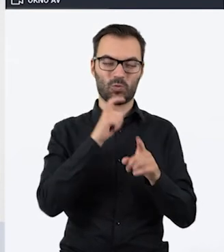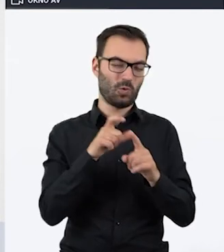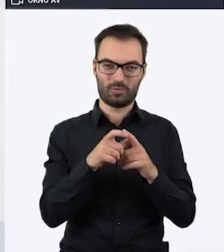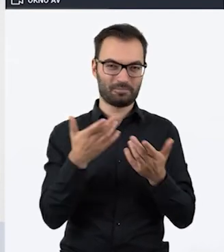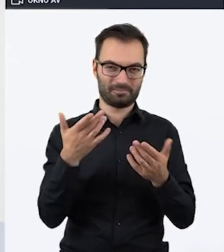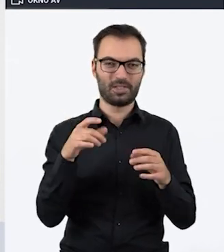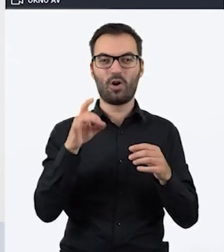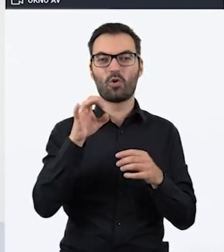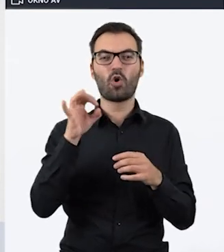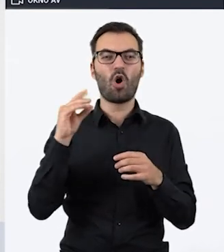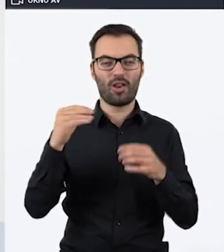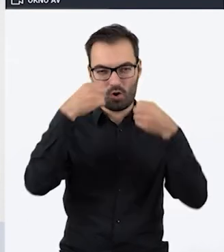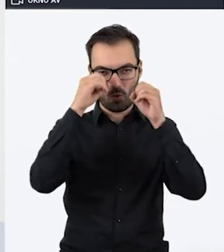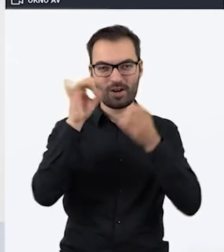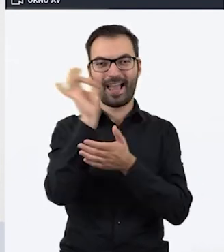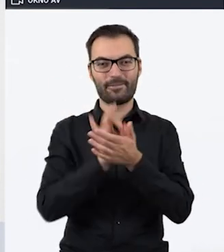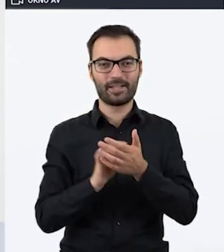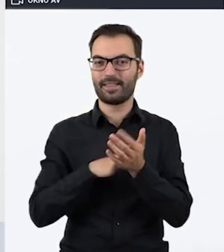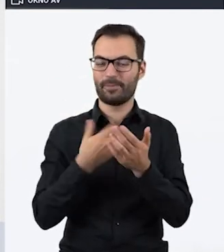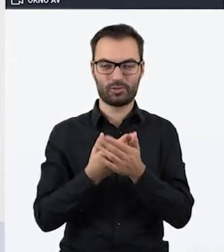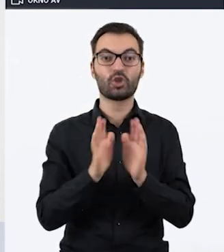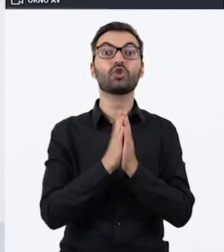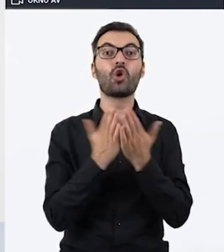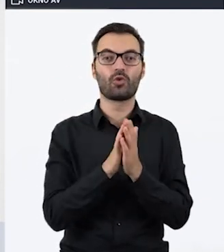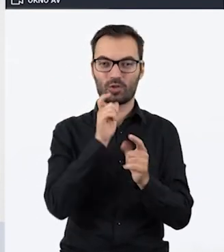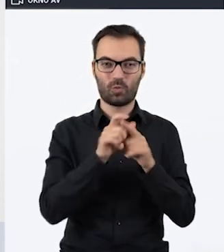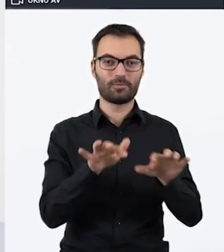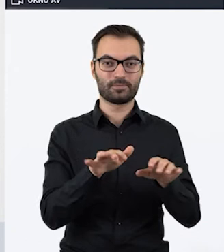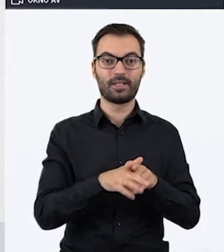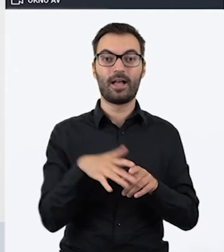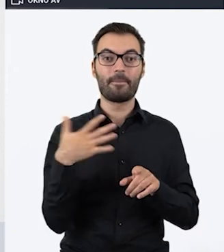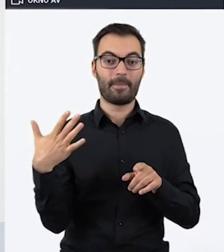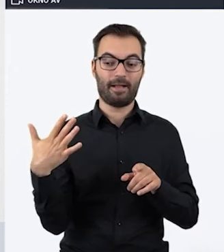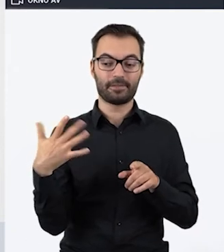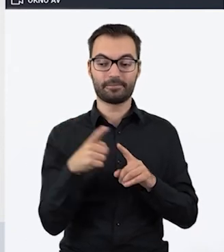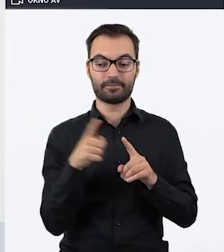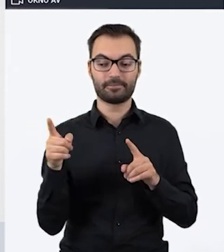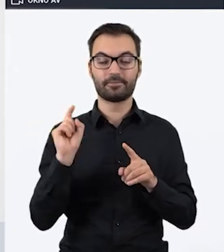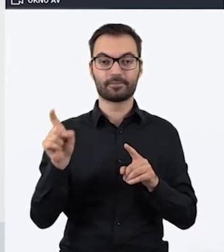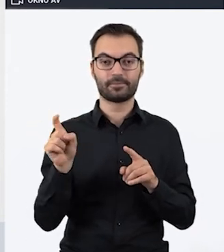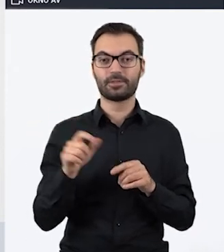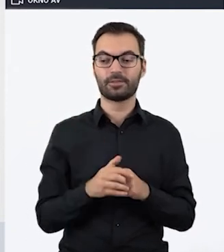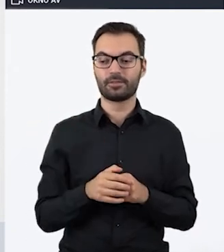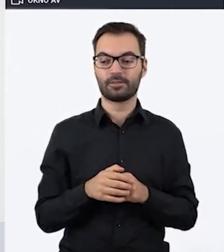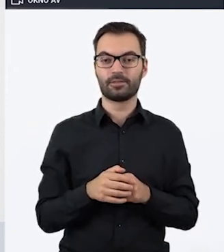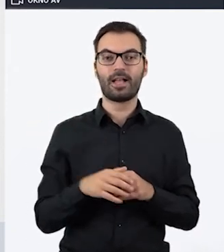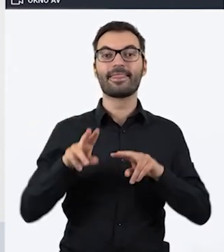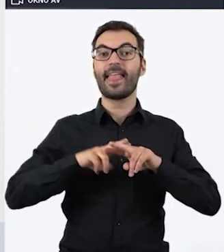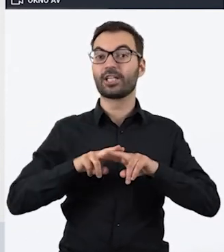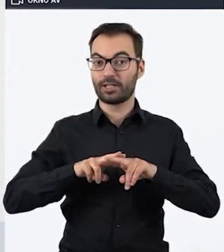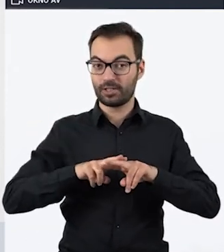słówko w Google Grafika, tutaj dla przykładu jest książka, to po prawej stronie w tym narzędziowniku klikamy w słówko